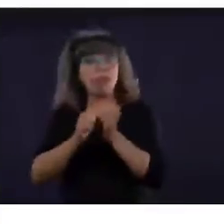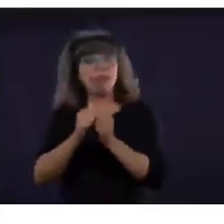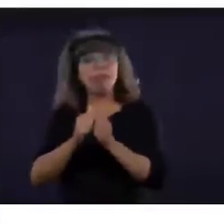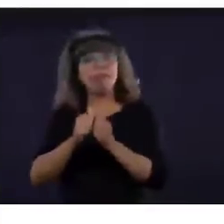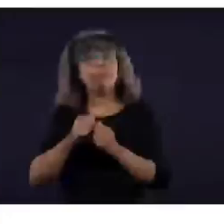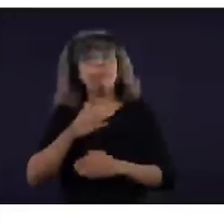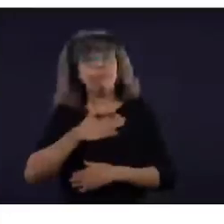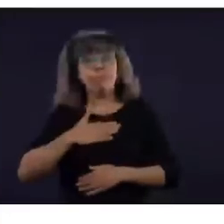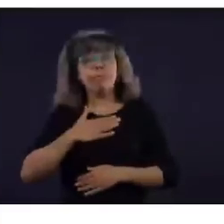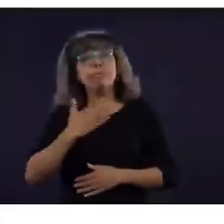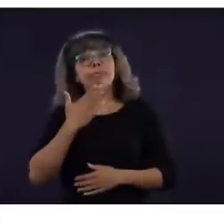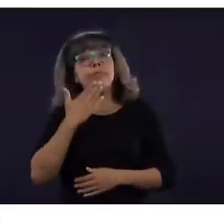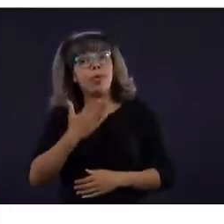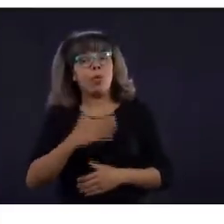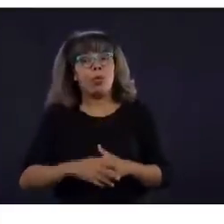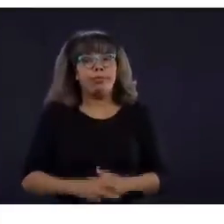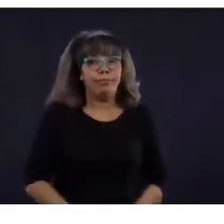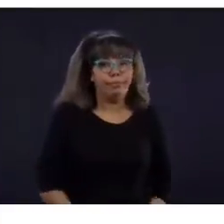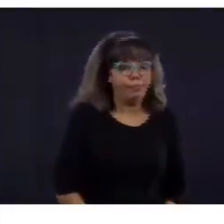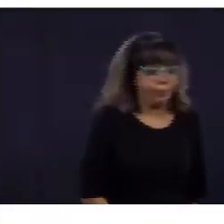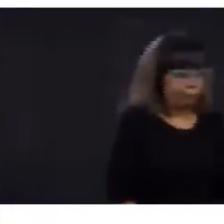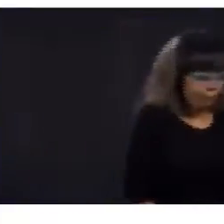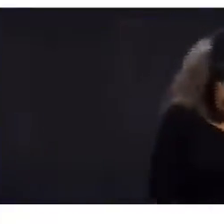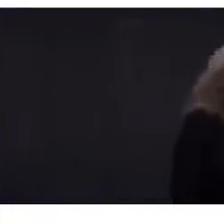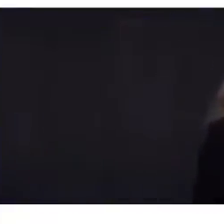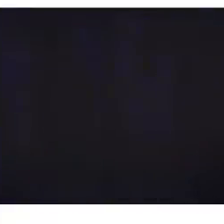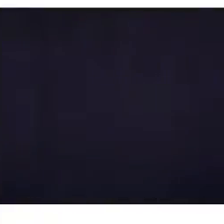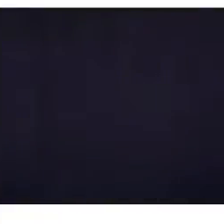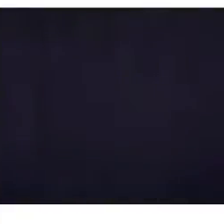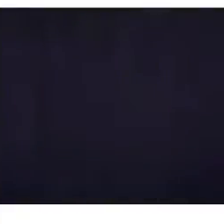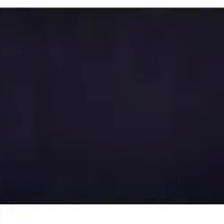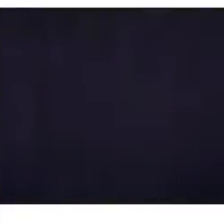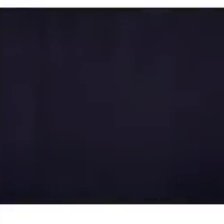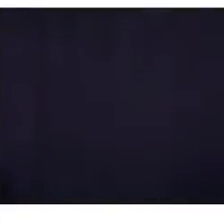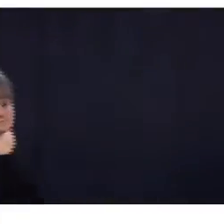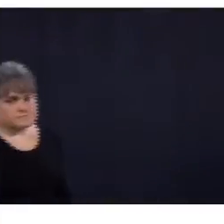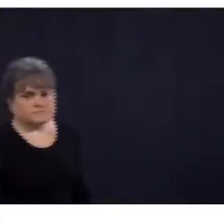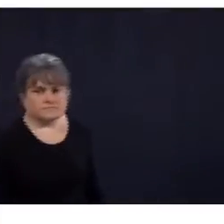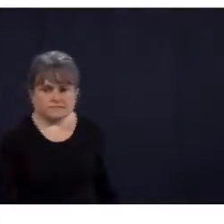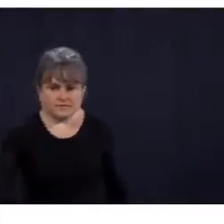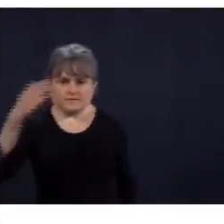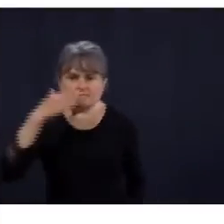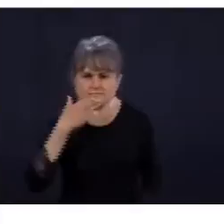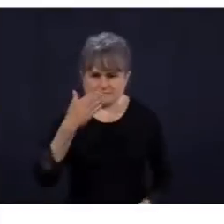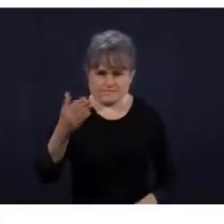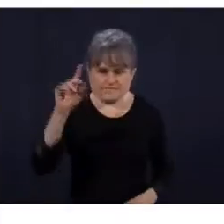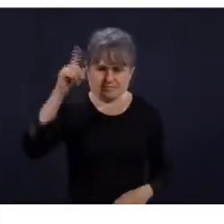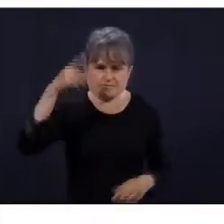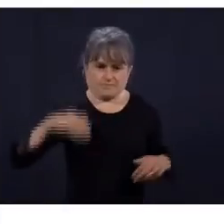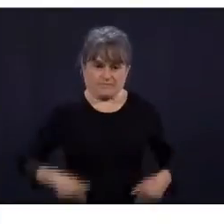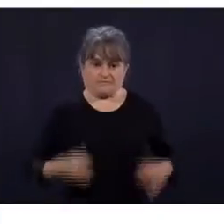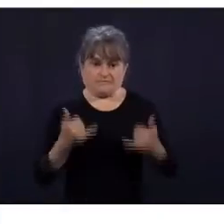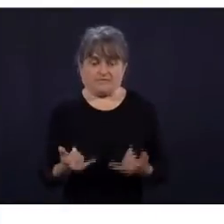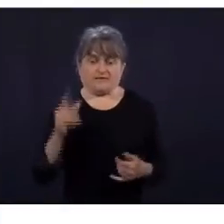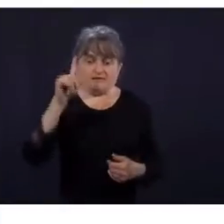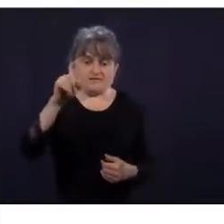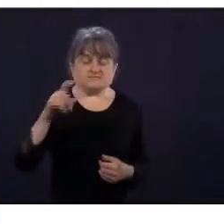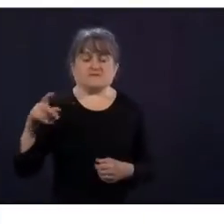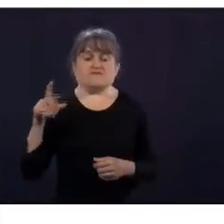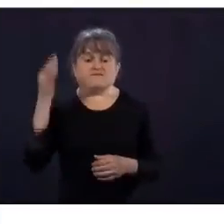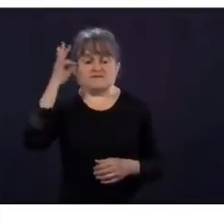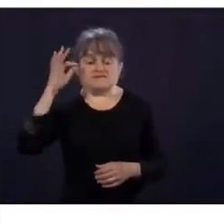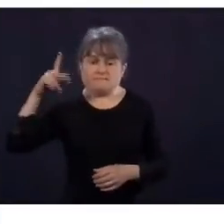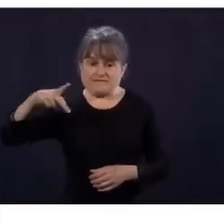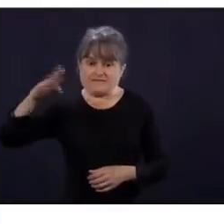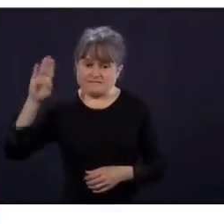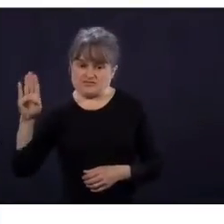établissements, mais ils veulent quand même se préparer à l'avance pour leur réouverture. Quel genre de mesures pourraient-ils mettre en place et quand en